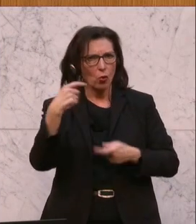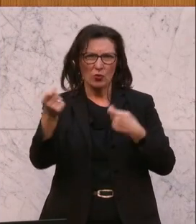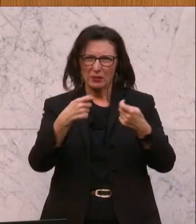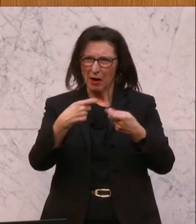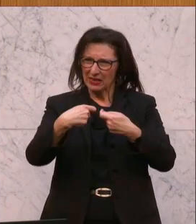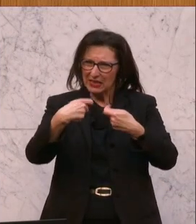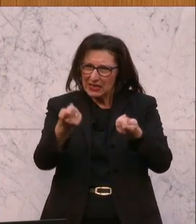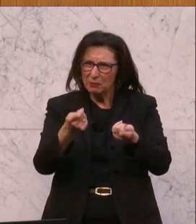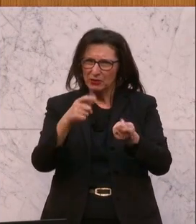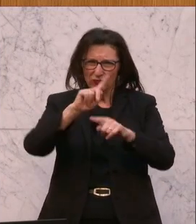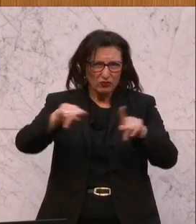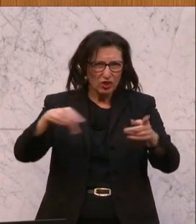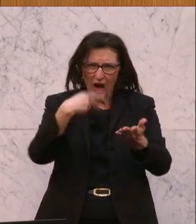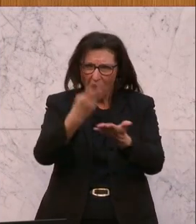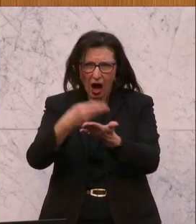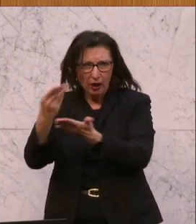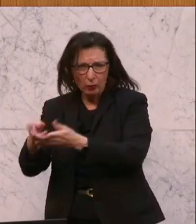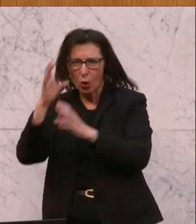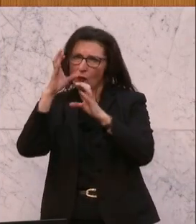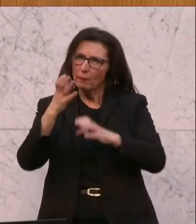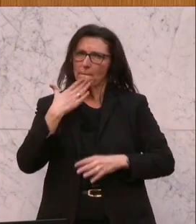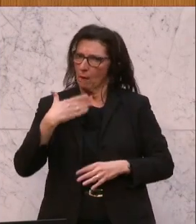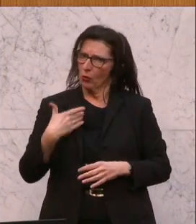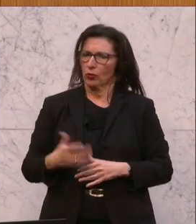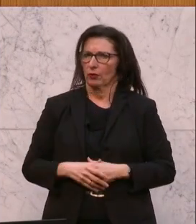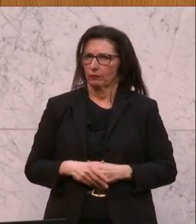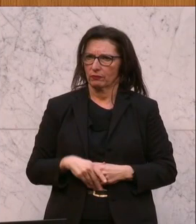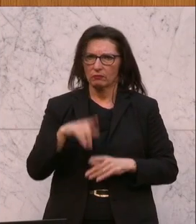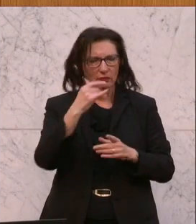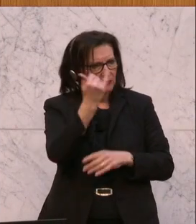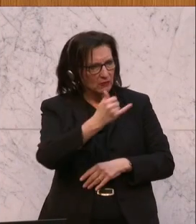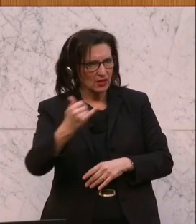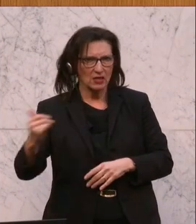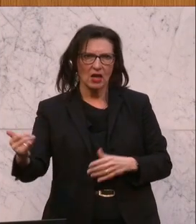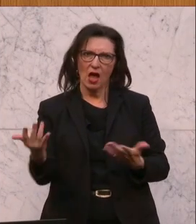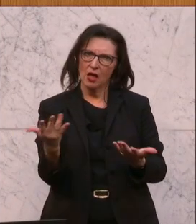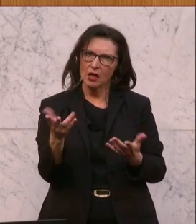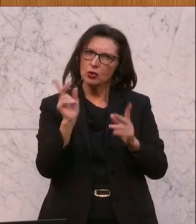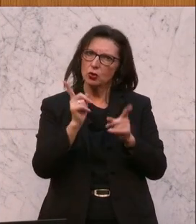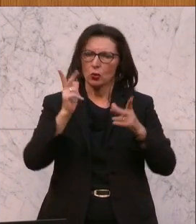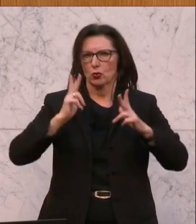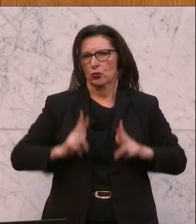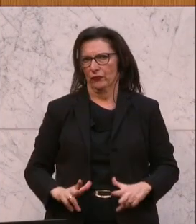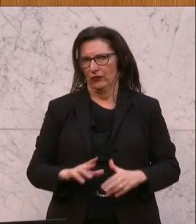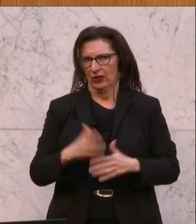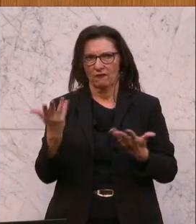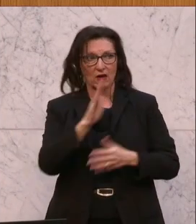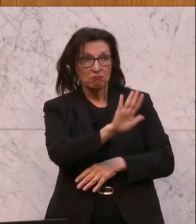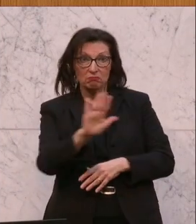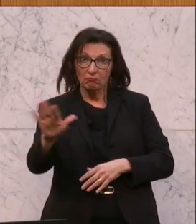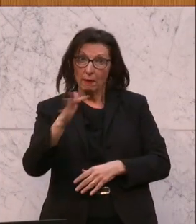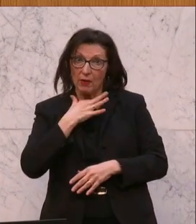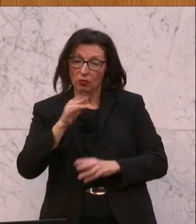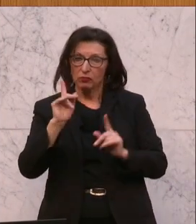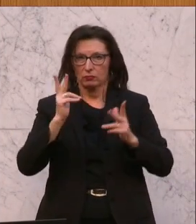Jedes einzelne Segment trägt zur Befriedigung der Wohnbedürfnisse bei. Dort, wo es gelingt,